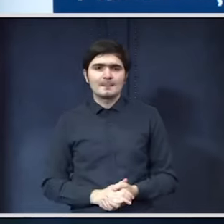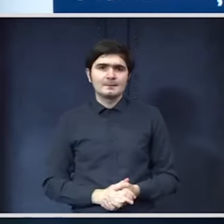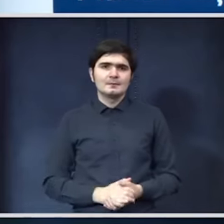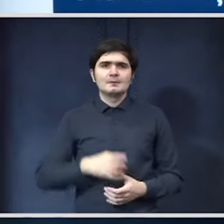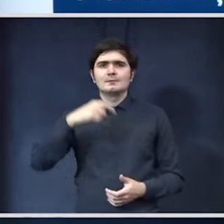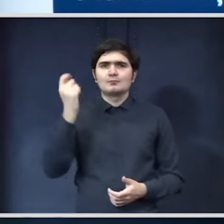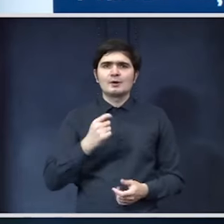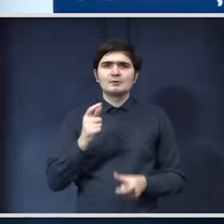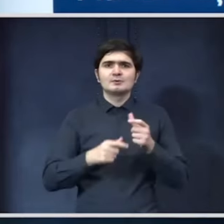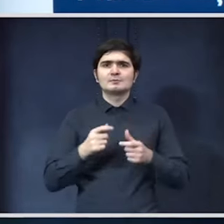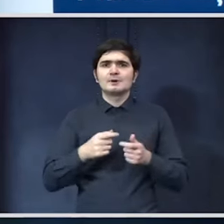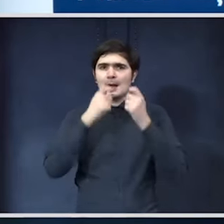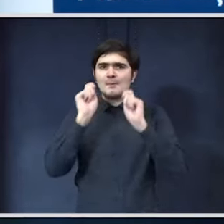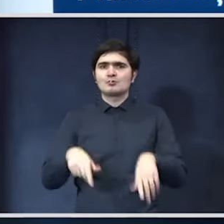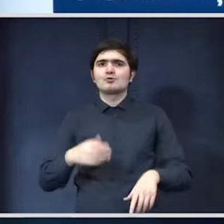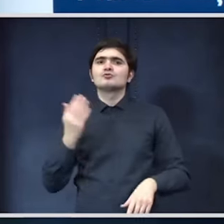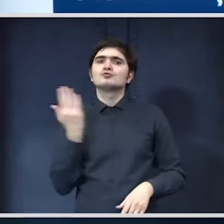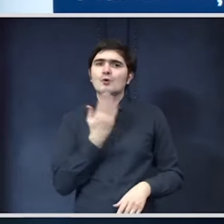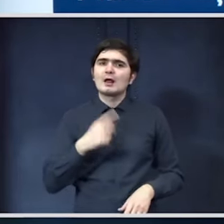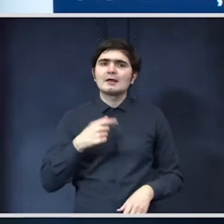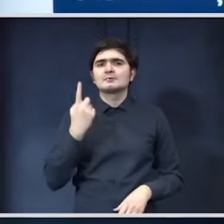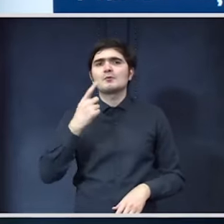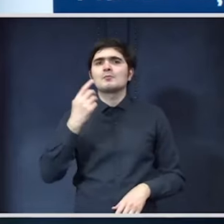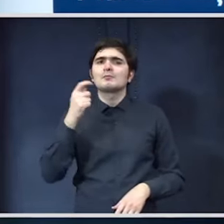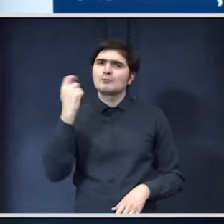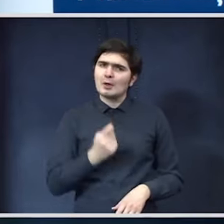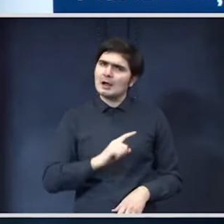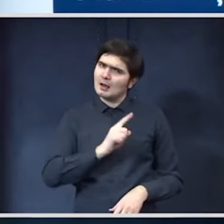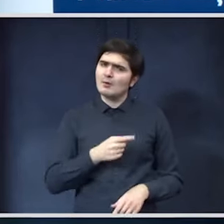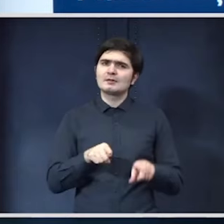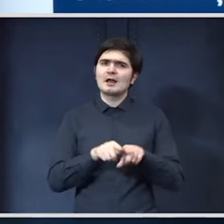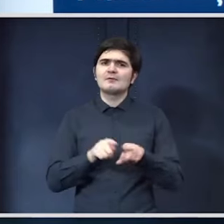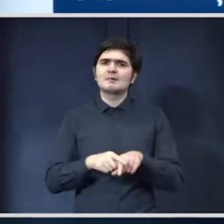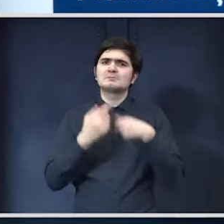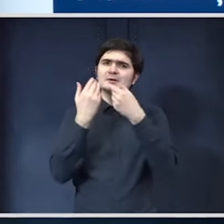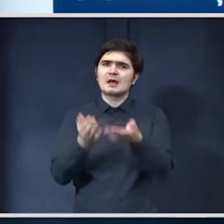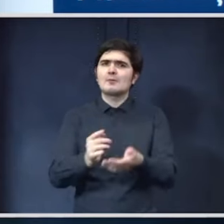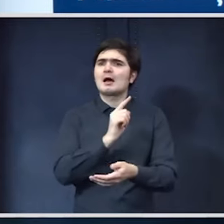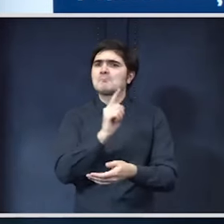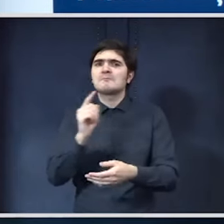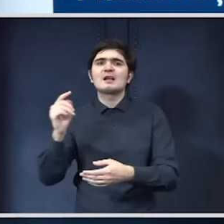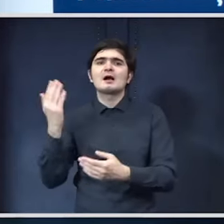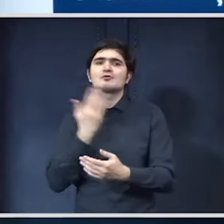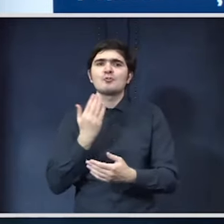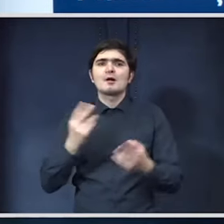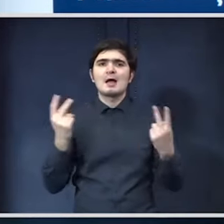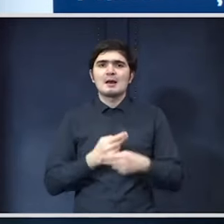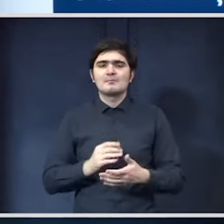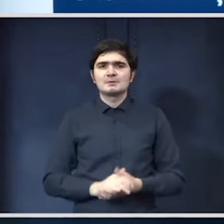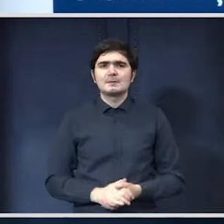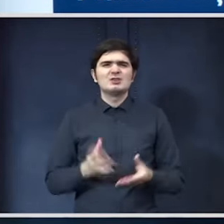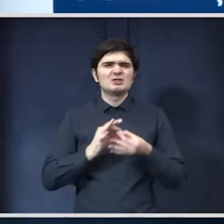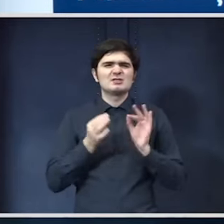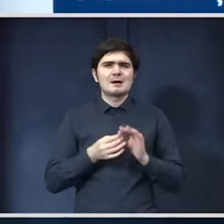proiectul privitor la abandon scolar este unul care poate fi dat foarte flexibil la nivel de școală foarte rapid tot ce înseamnă